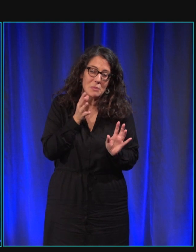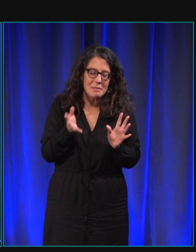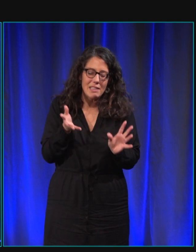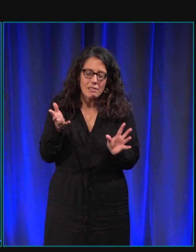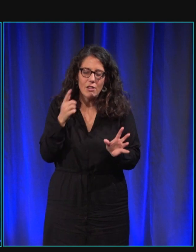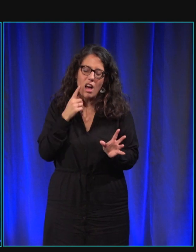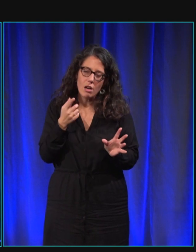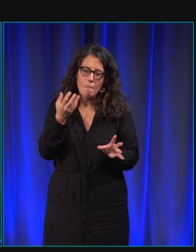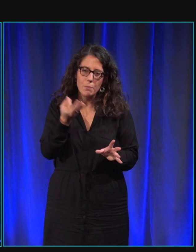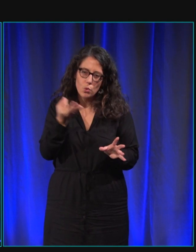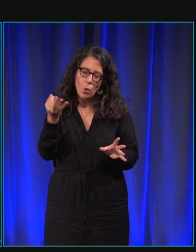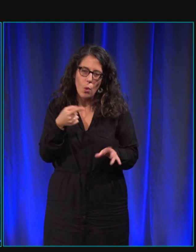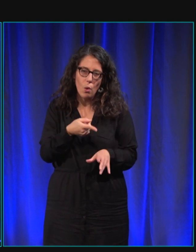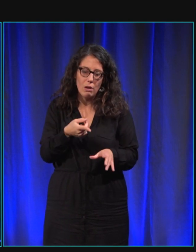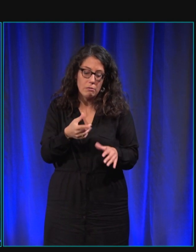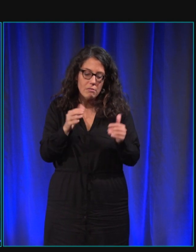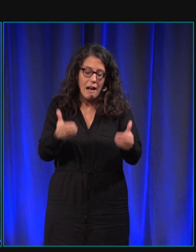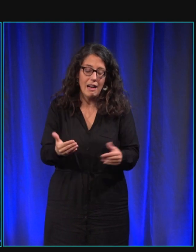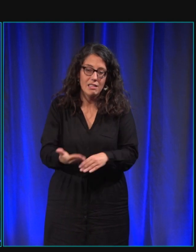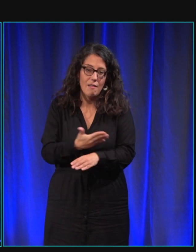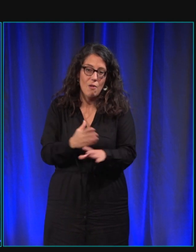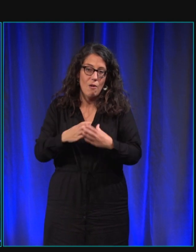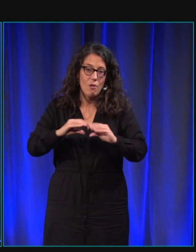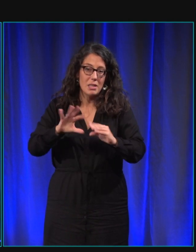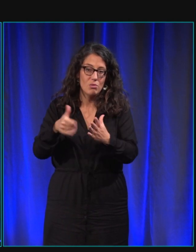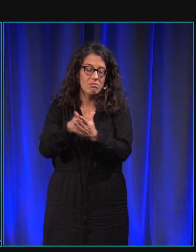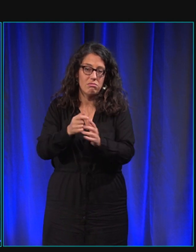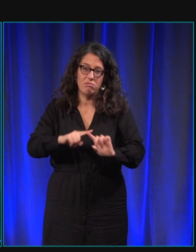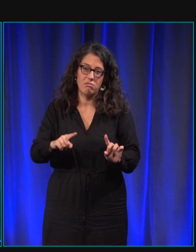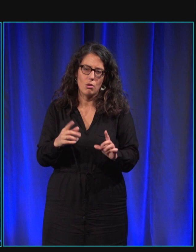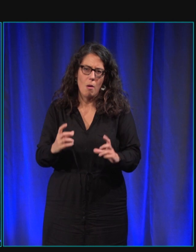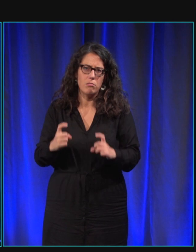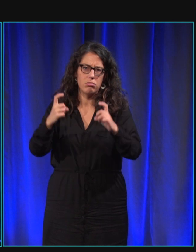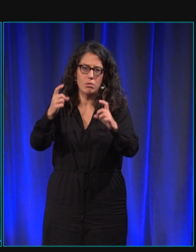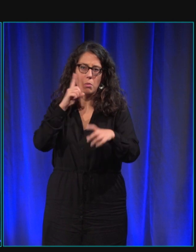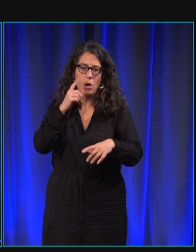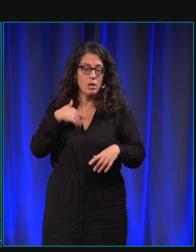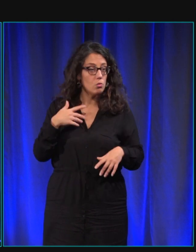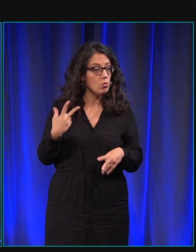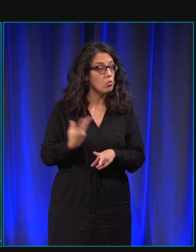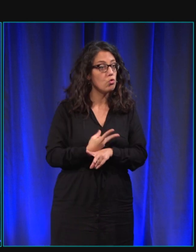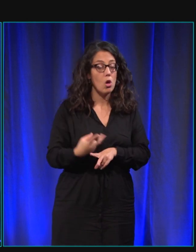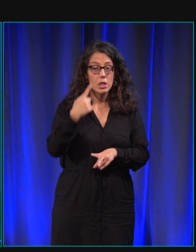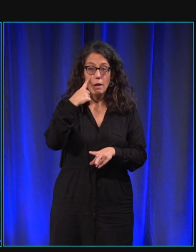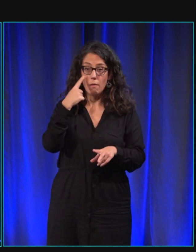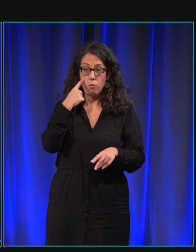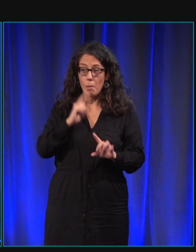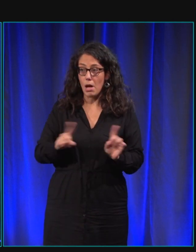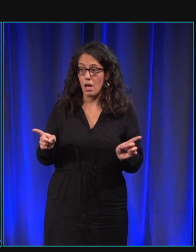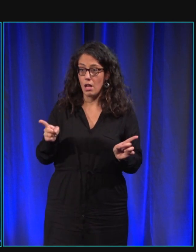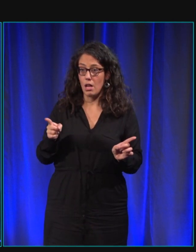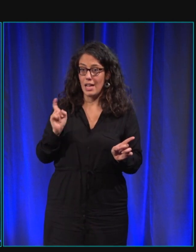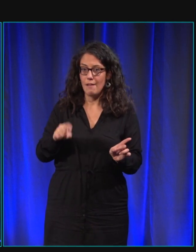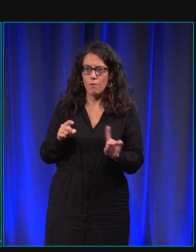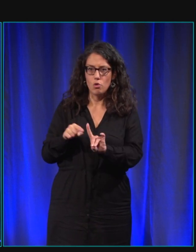réforme qui est peut-être plus important parce que nous c'est vrai nous voyons pas le danger arriver il faut que le chien